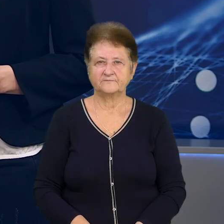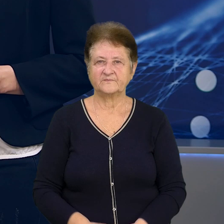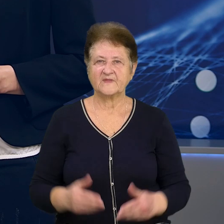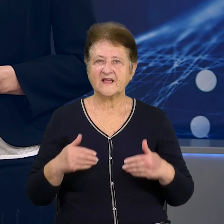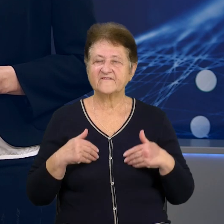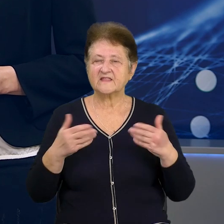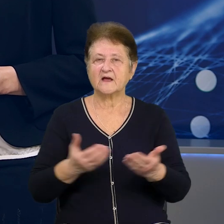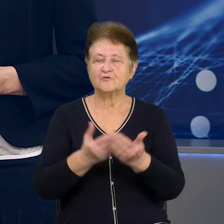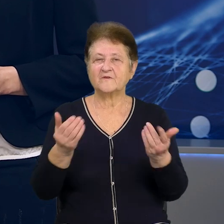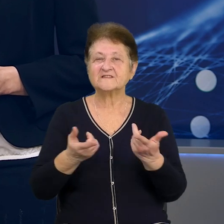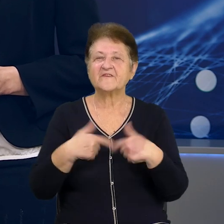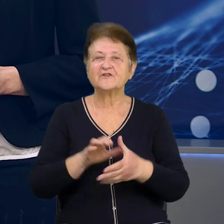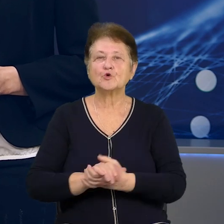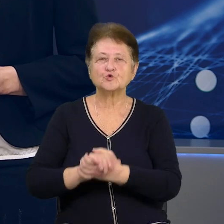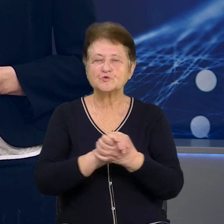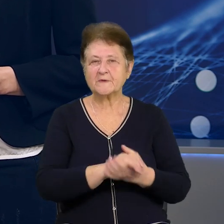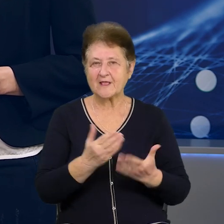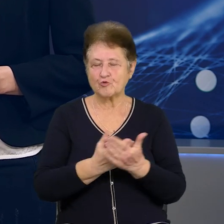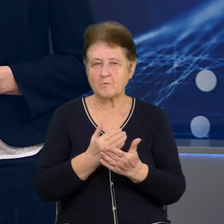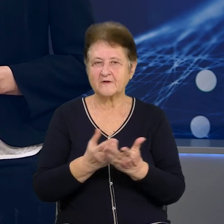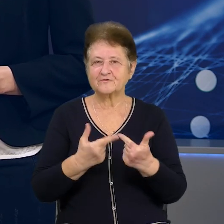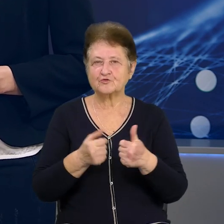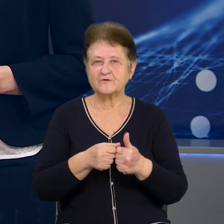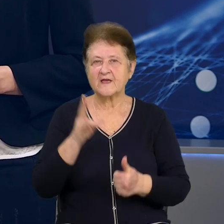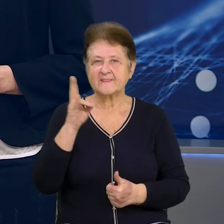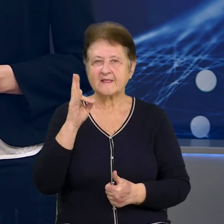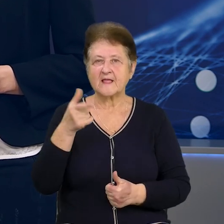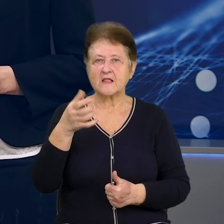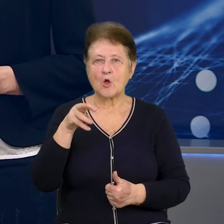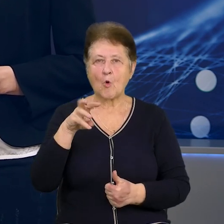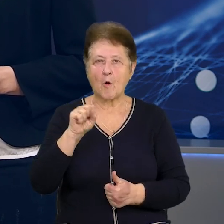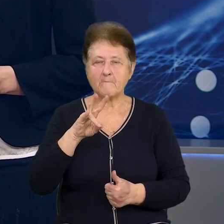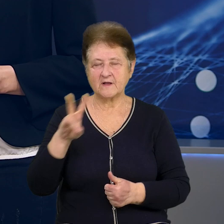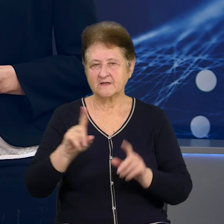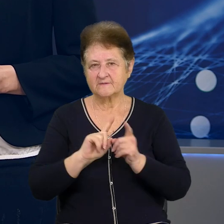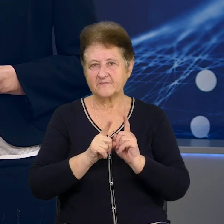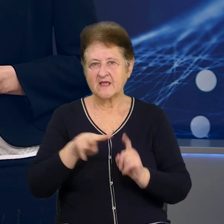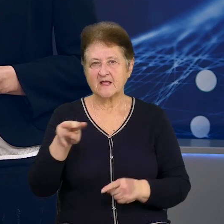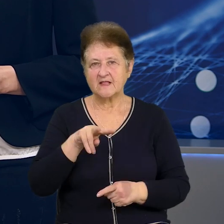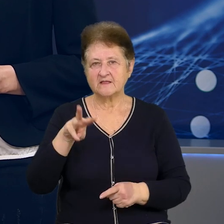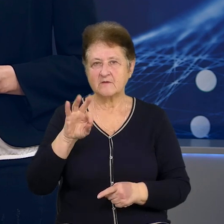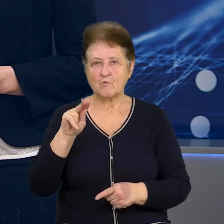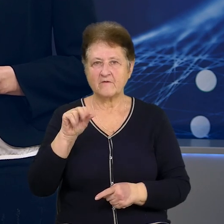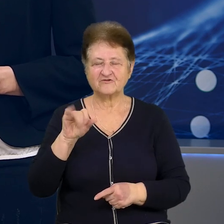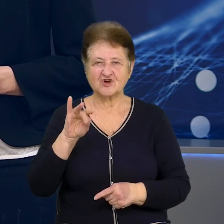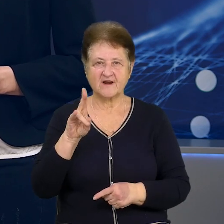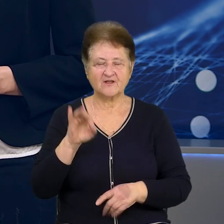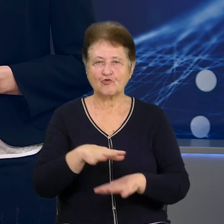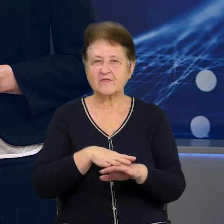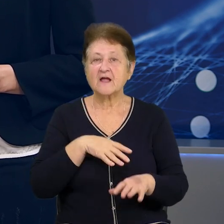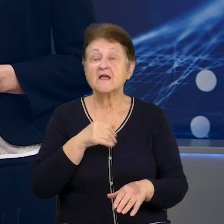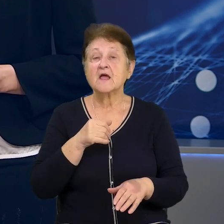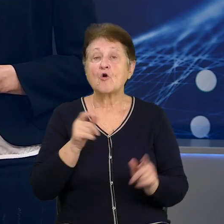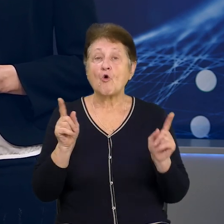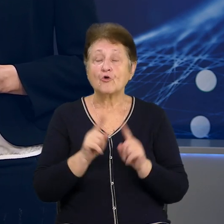Вітаю вас! В ефірі Суспільне новини. У студії я, Наталія Гоман. Сурдопереклад Лідія Мовчаренко. Далі коротко